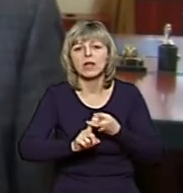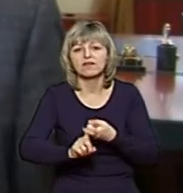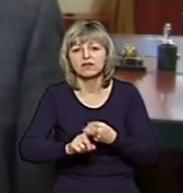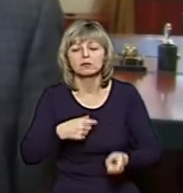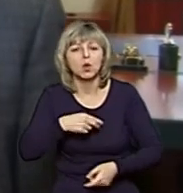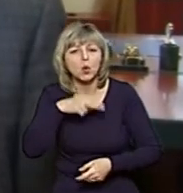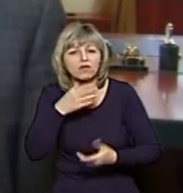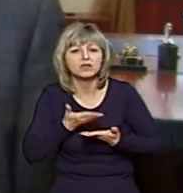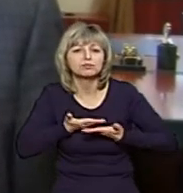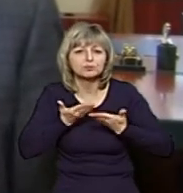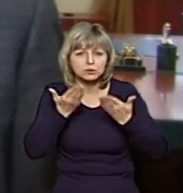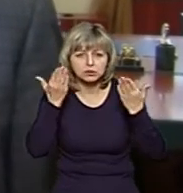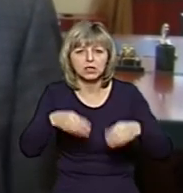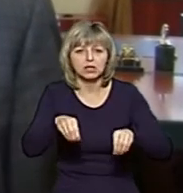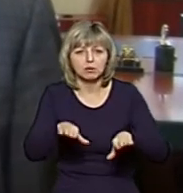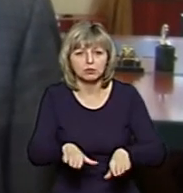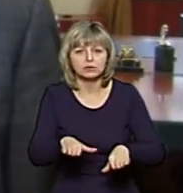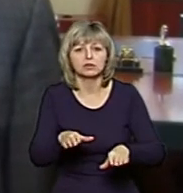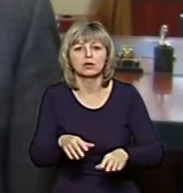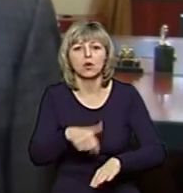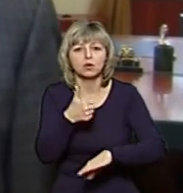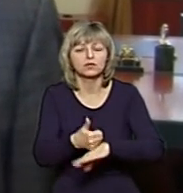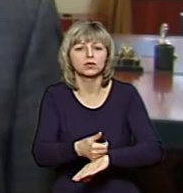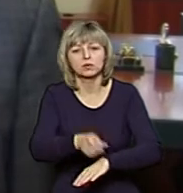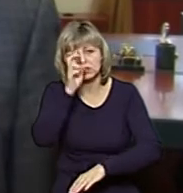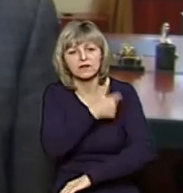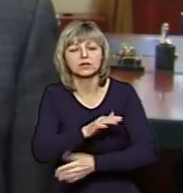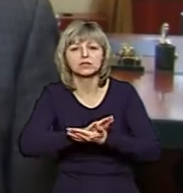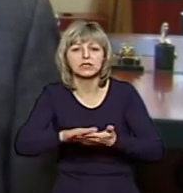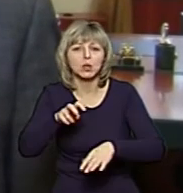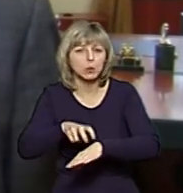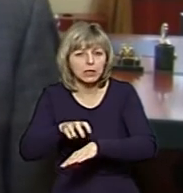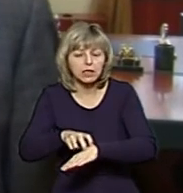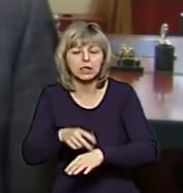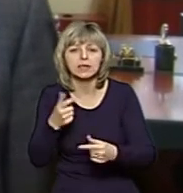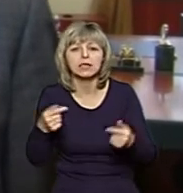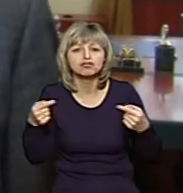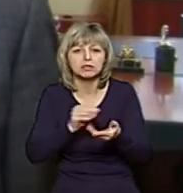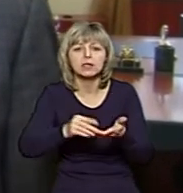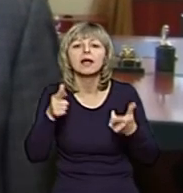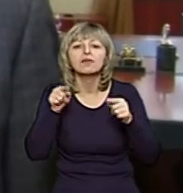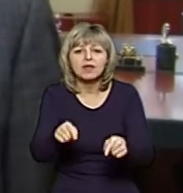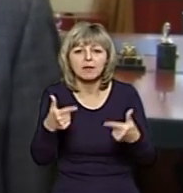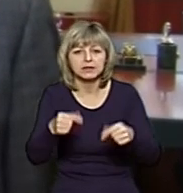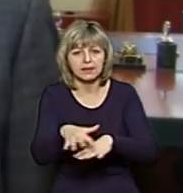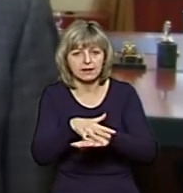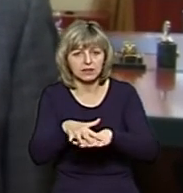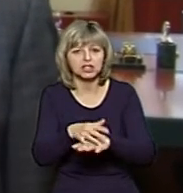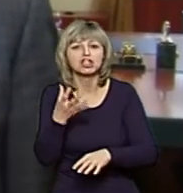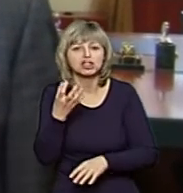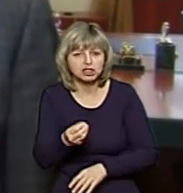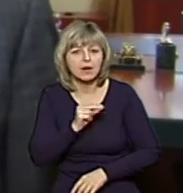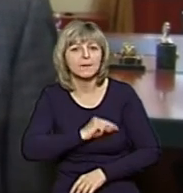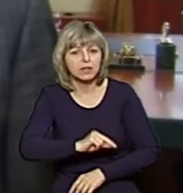уважно почитали постанову Головного державного санітарного лікаря України, де чітко сказано, що там, де ринки ще